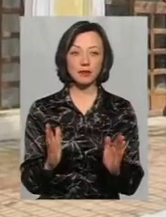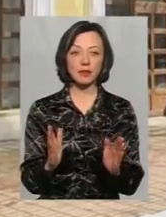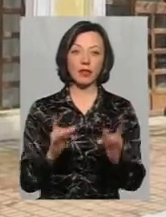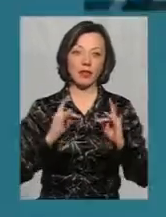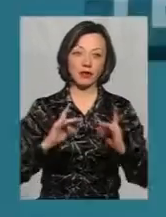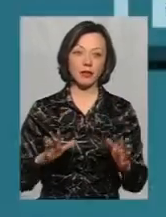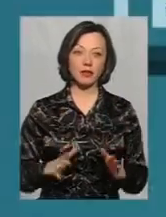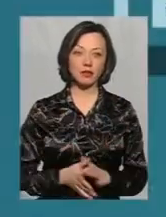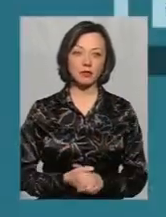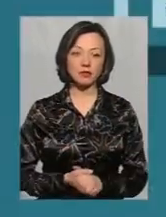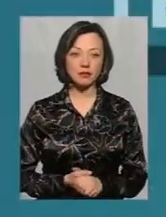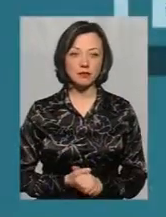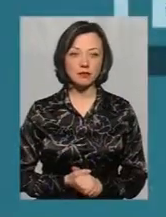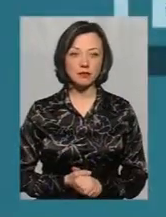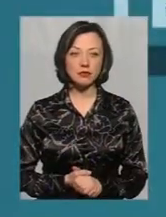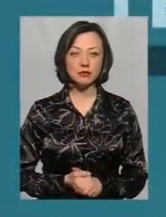свята.